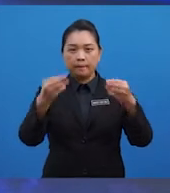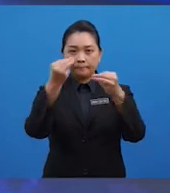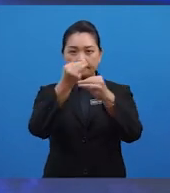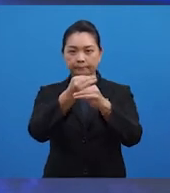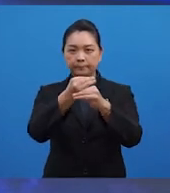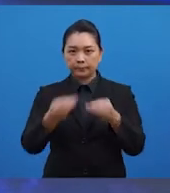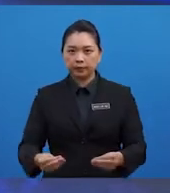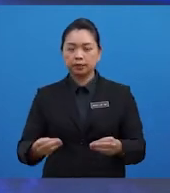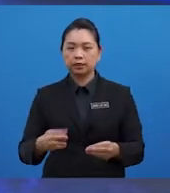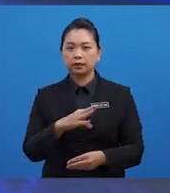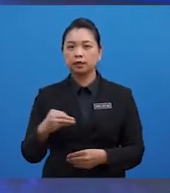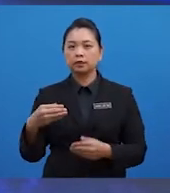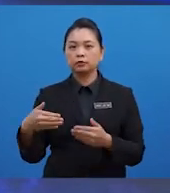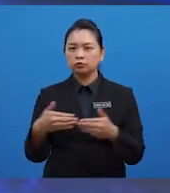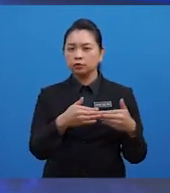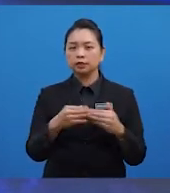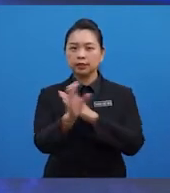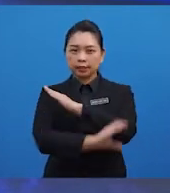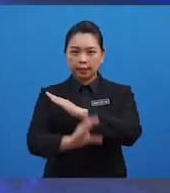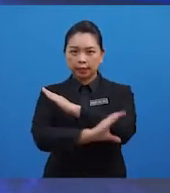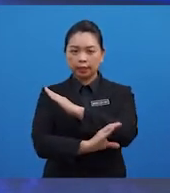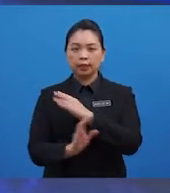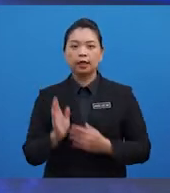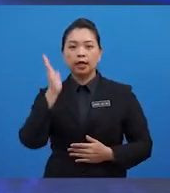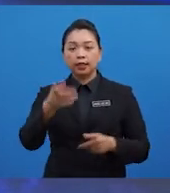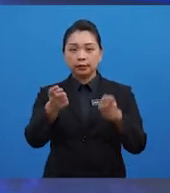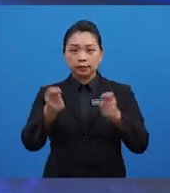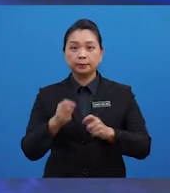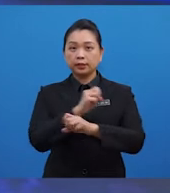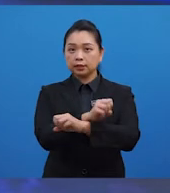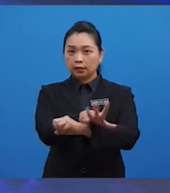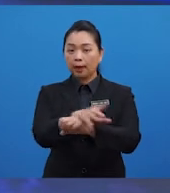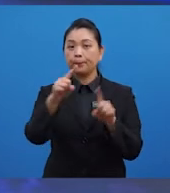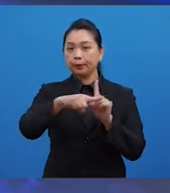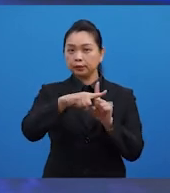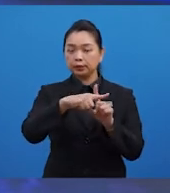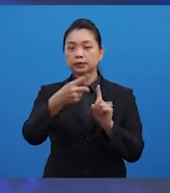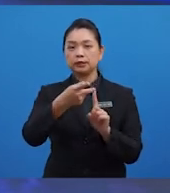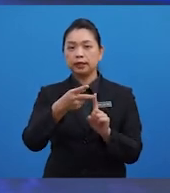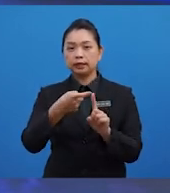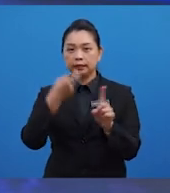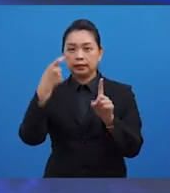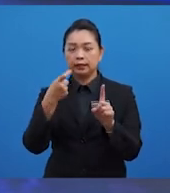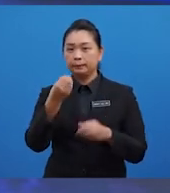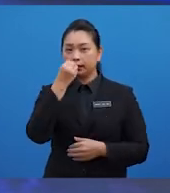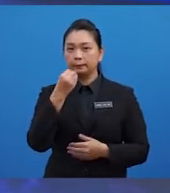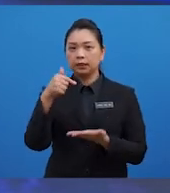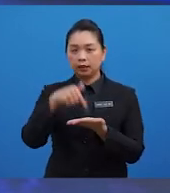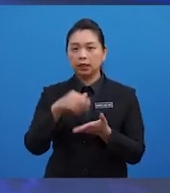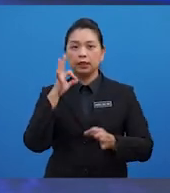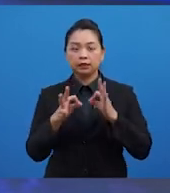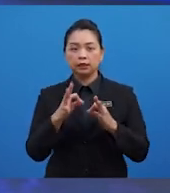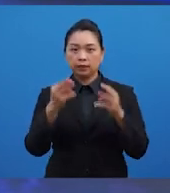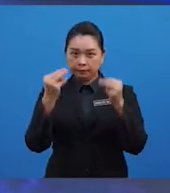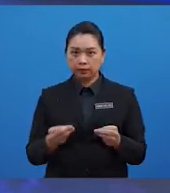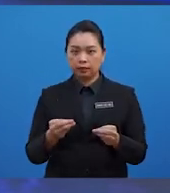masyarakat dan seterusnya negara akan menerima kesan positif daripada pemakanan ini. Jika